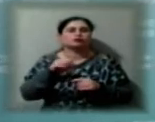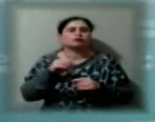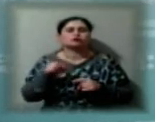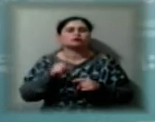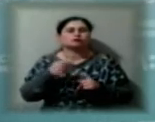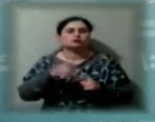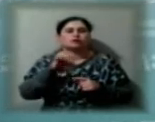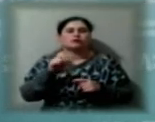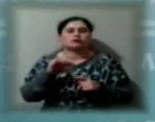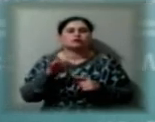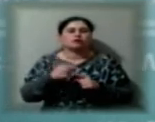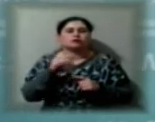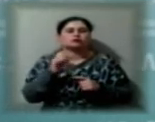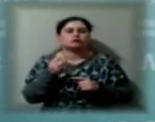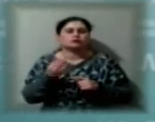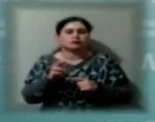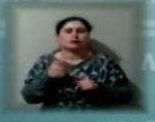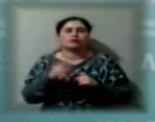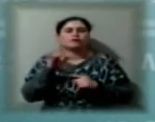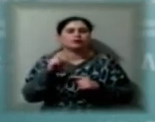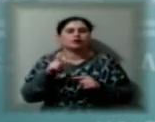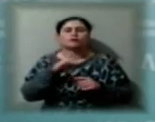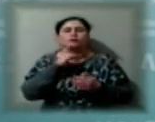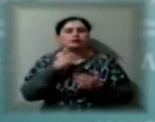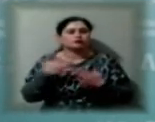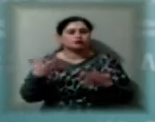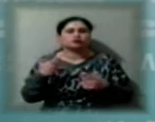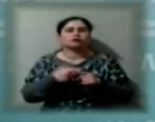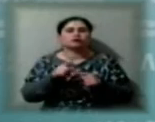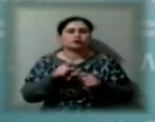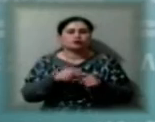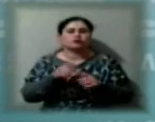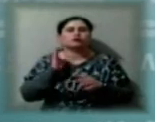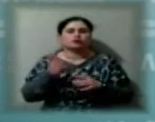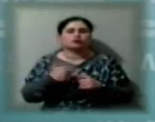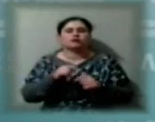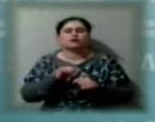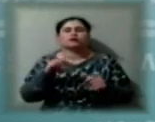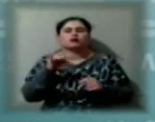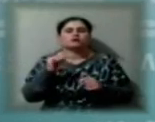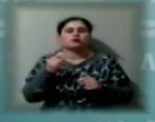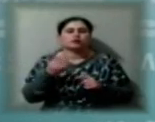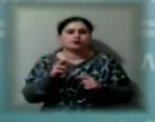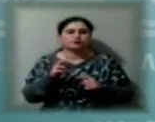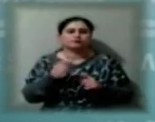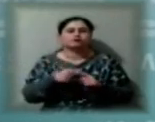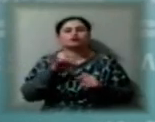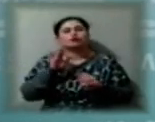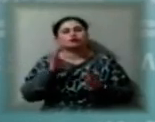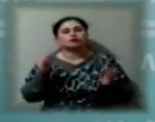концепцію, і вона перед усім, там буде відбуватися певні трансформації. Чи буде зменшення кількості